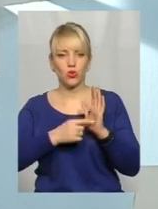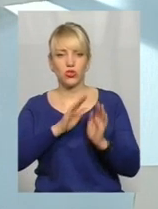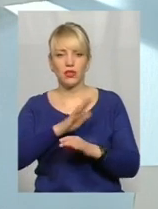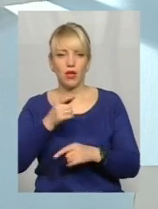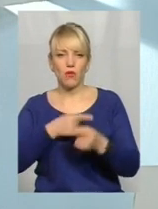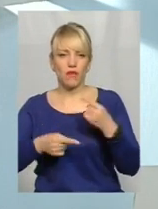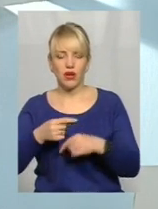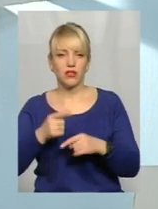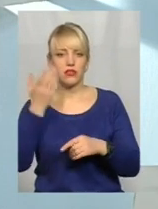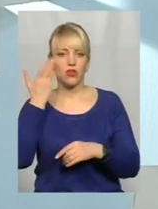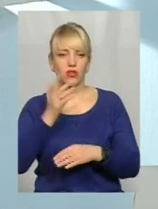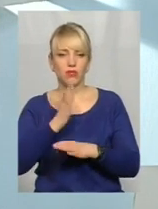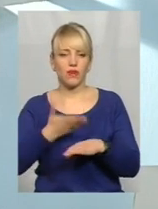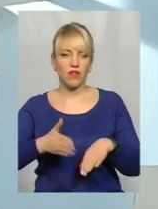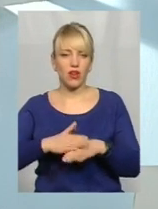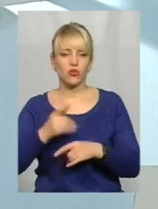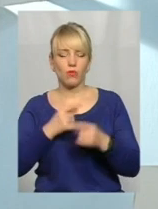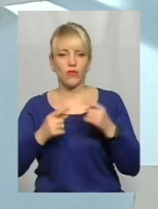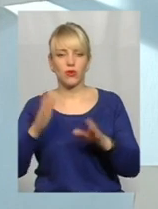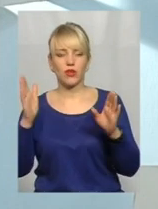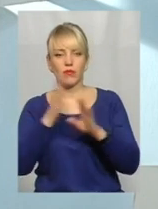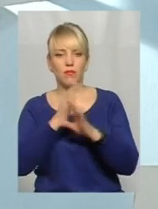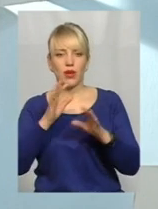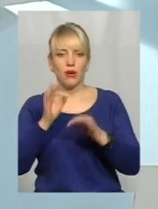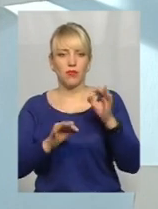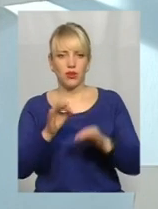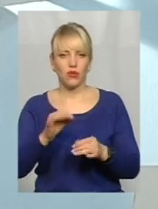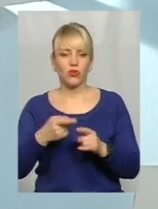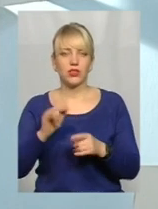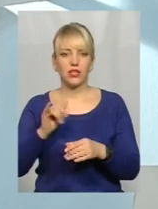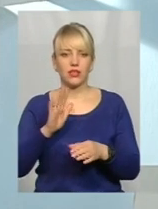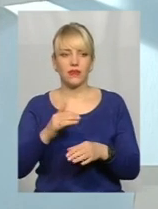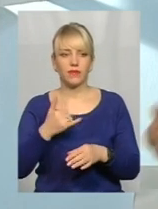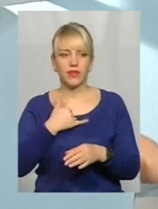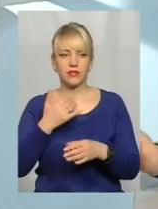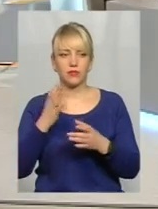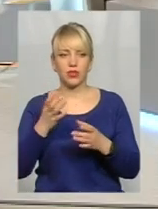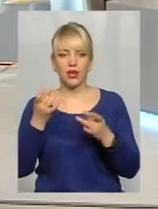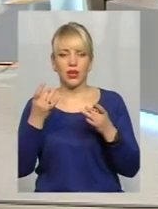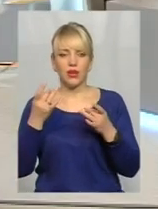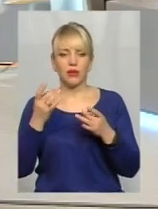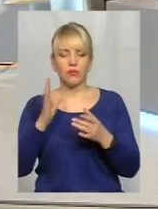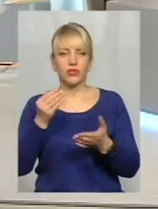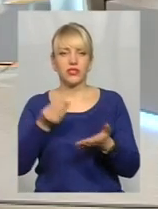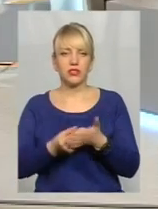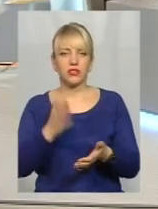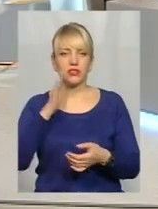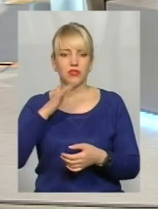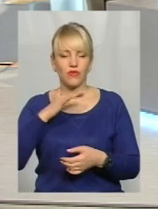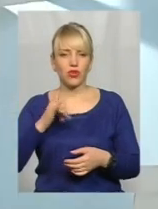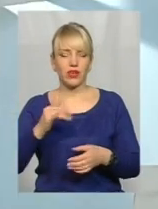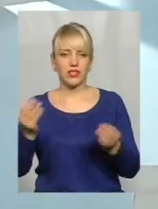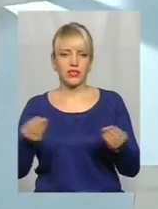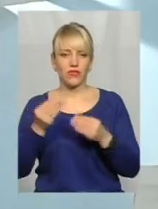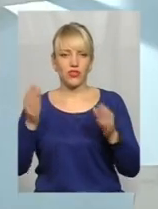коли нам буде важко повернути ті процеси природні, і для нас буде цінністю елементарна питна, чиста вода, свіже повітря.